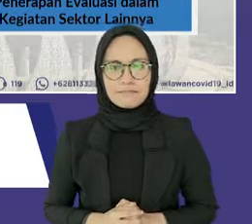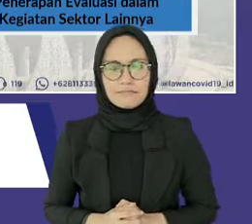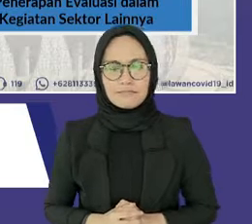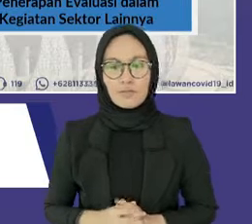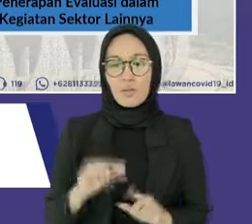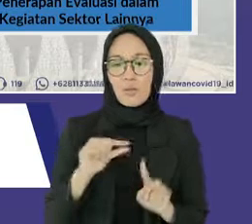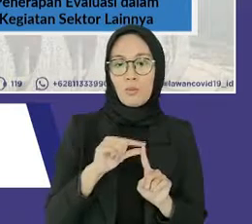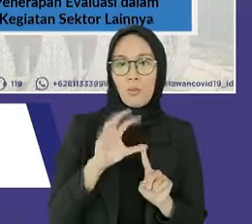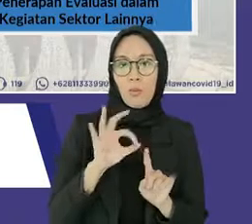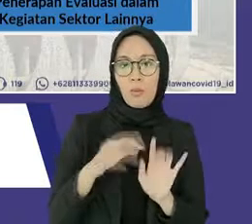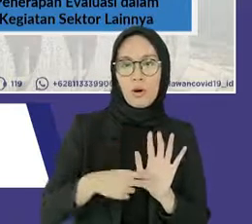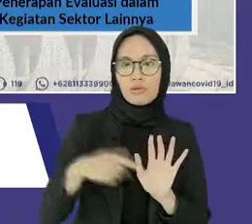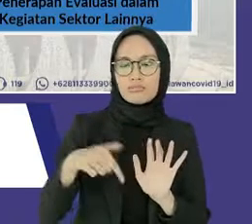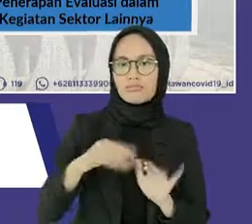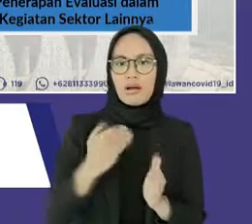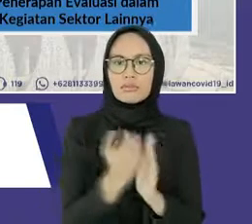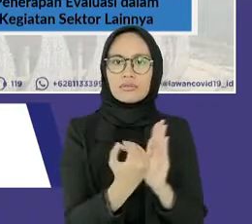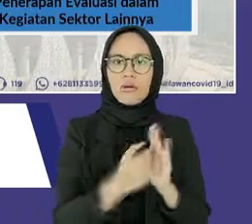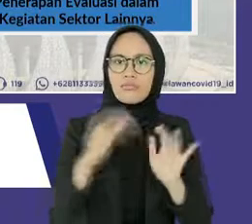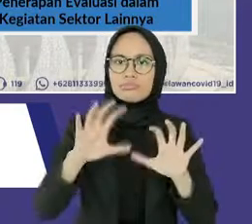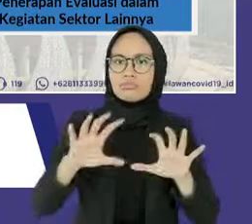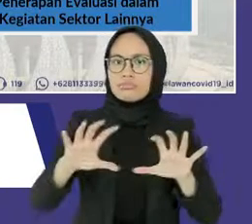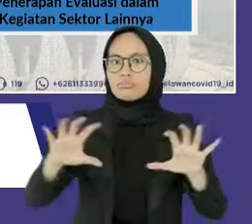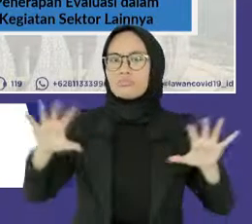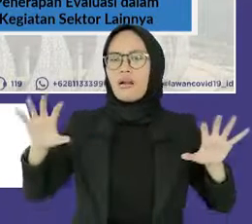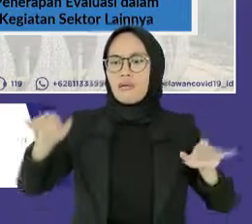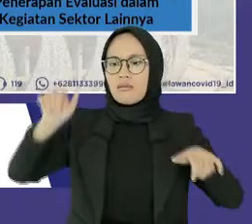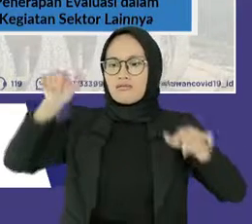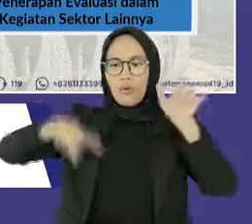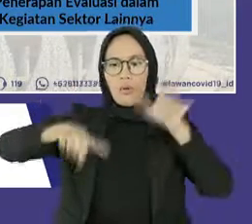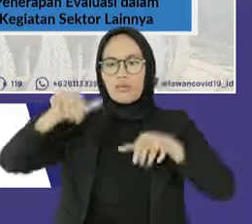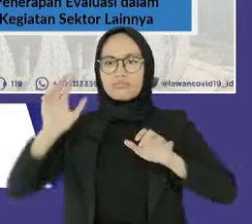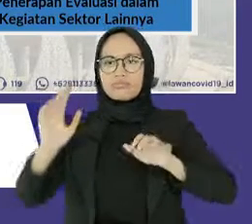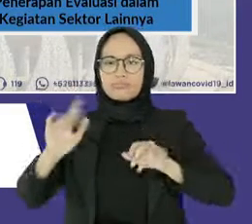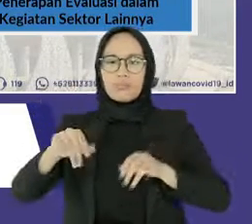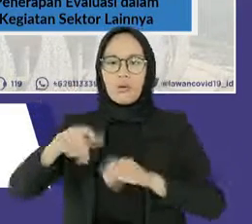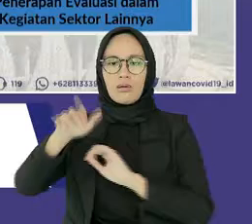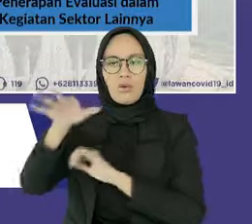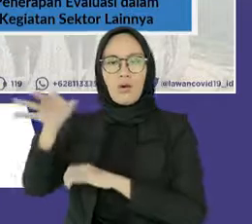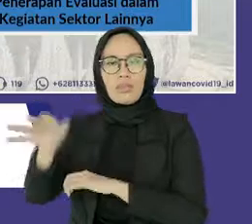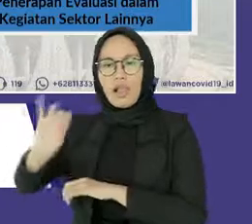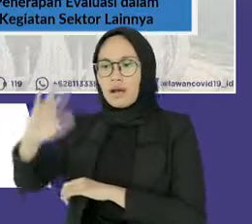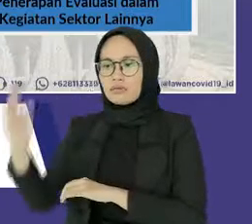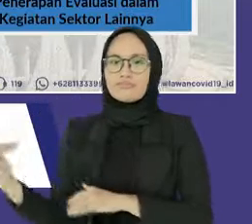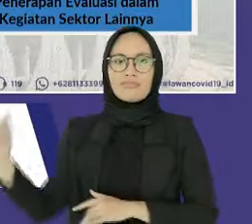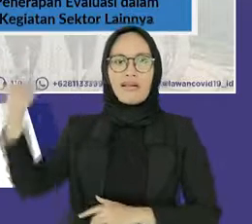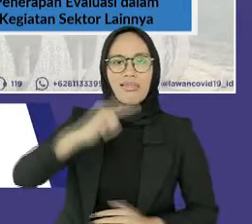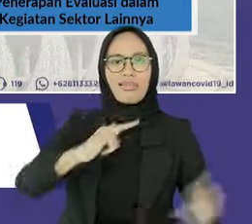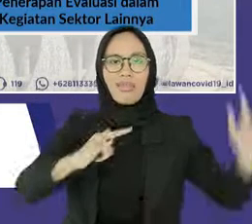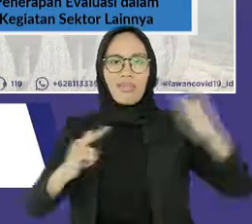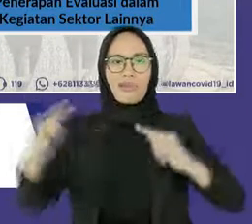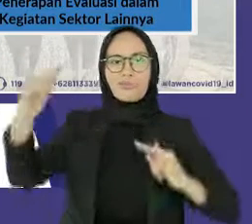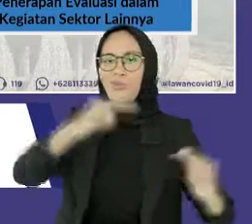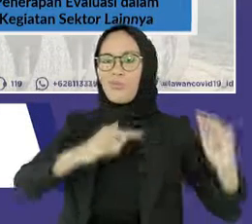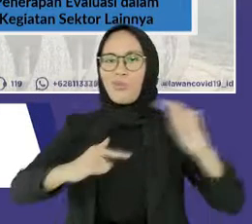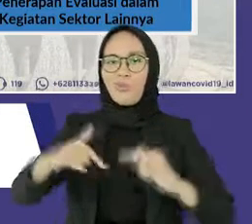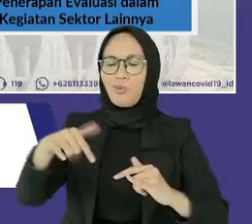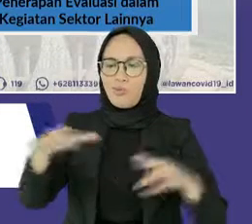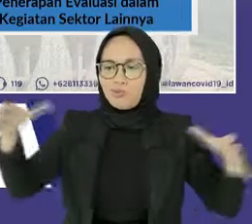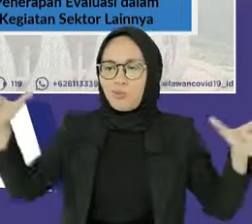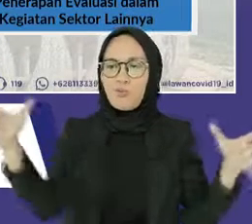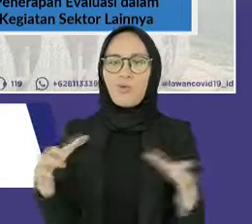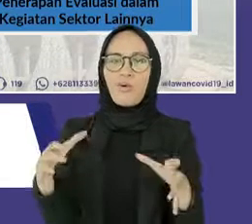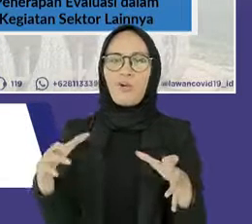dengan keterlibatan peserta dari berbagai pelosok daerah menjadikan acara besar tidak terlepas dari risiko